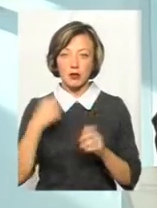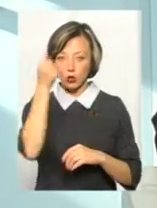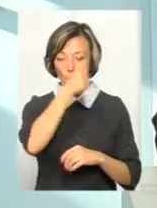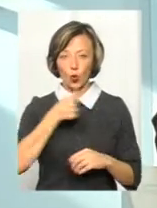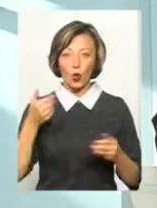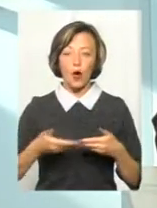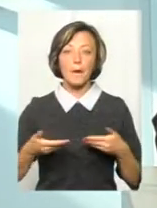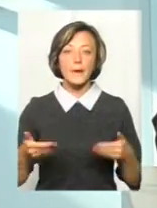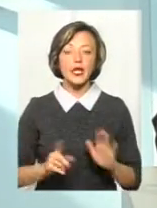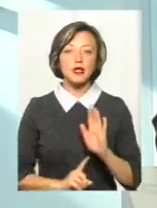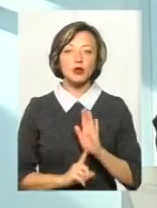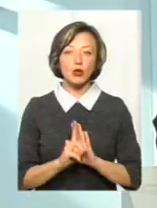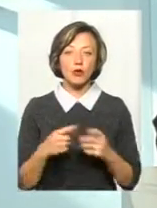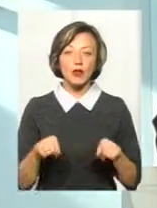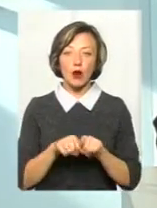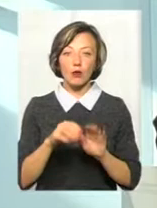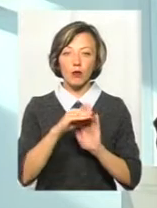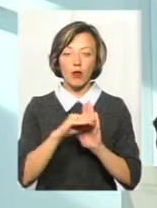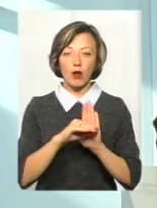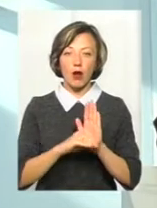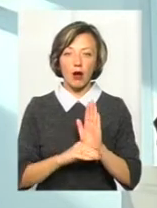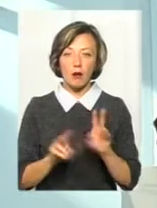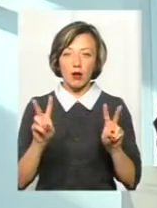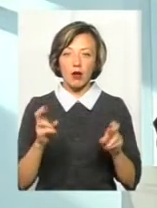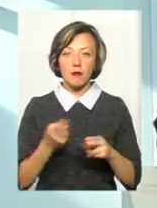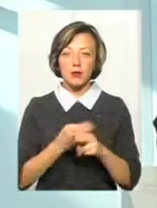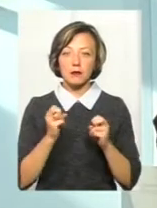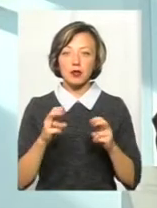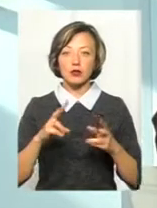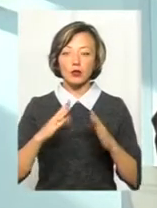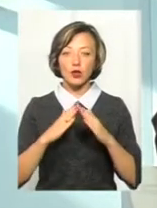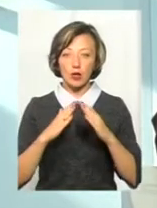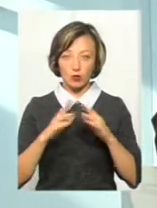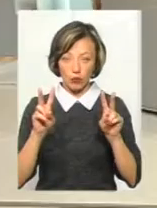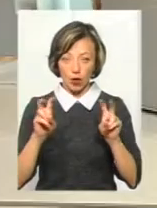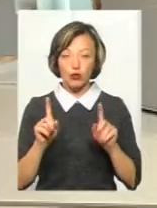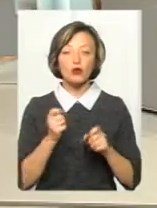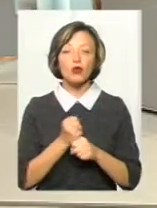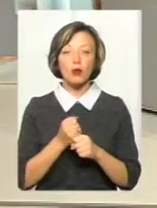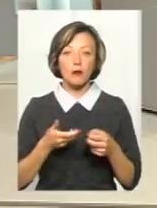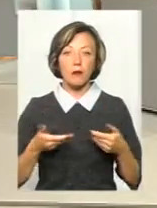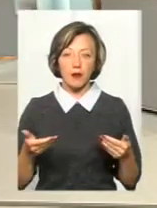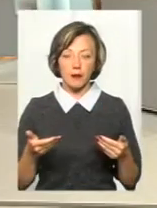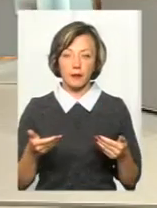започаткували таку програму «Безпечний будинок». Що ми робимо? Ми